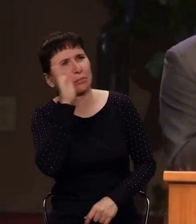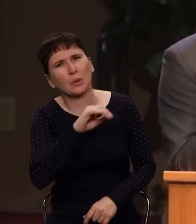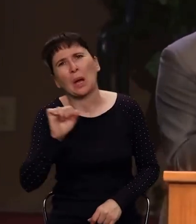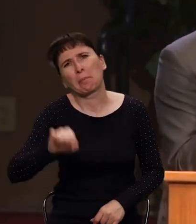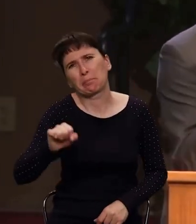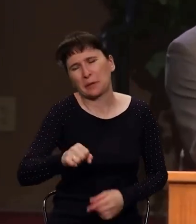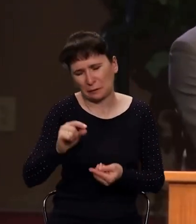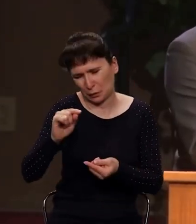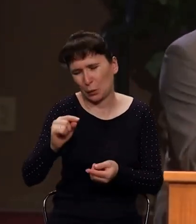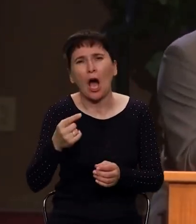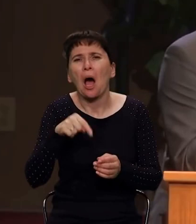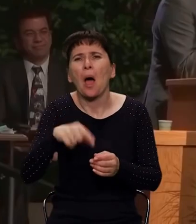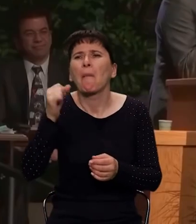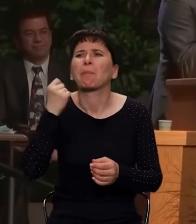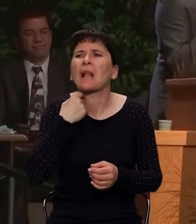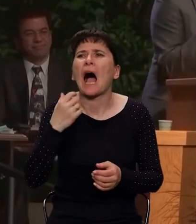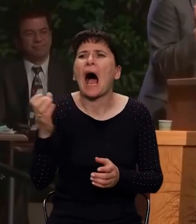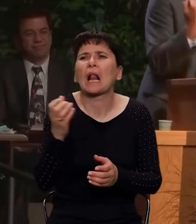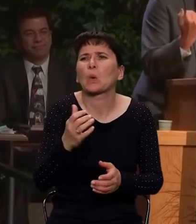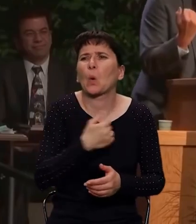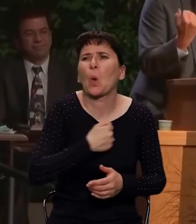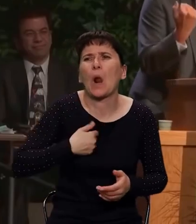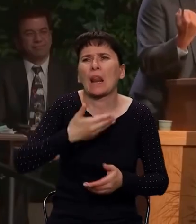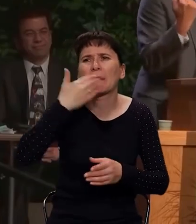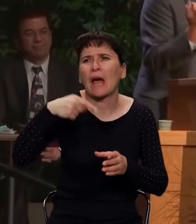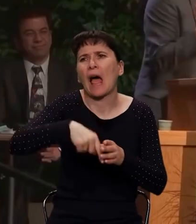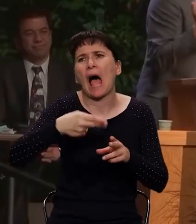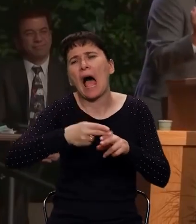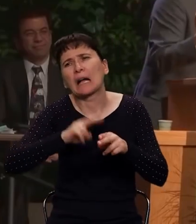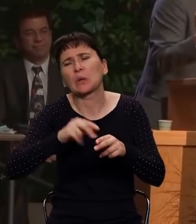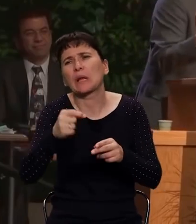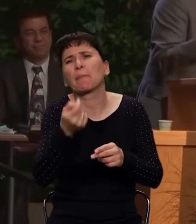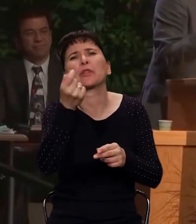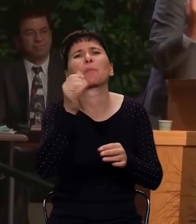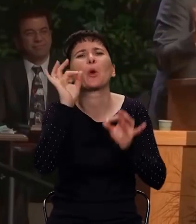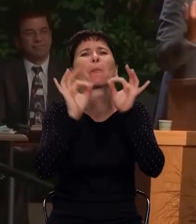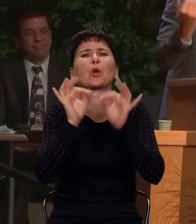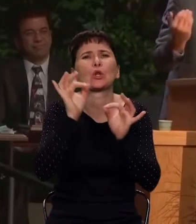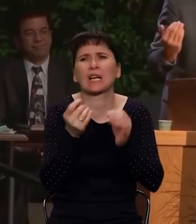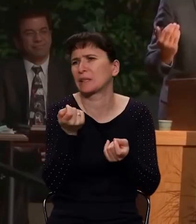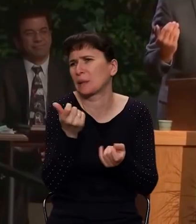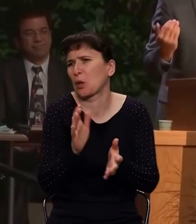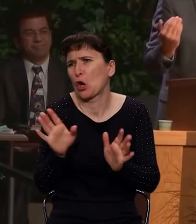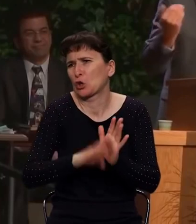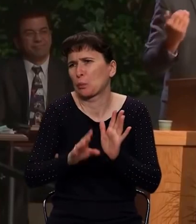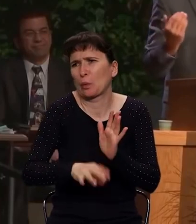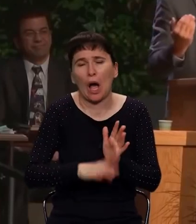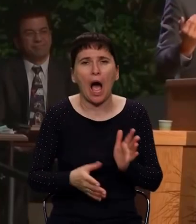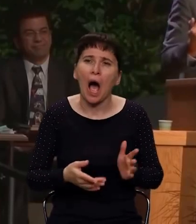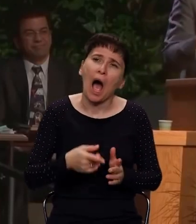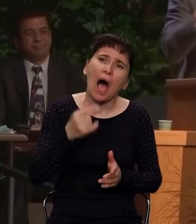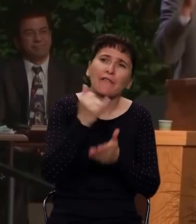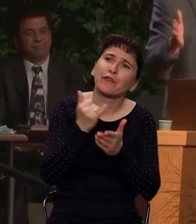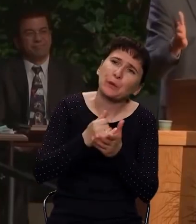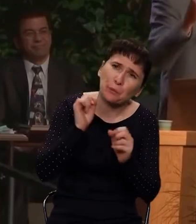пивом, я на день рождения сегодня спрашиваю, ты что будешь? Какое красненькое, беленькое, или какое тебе нравится? И многие